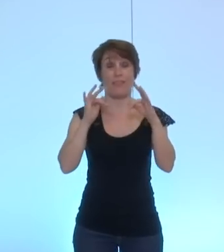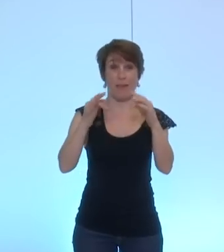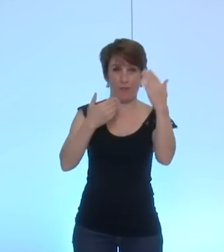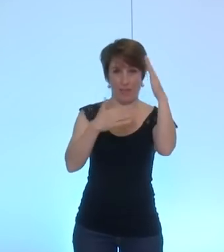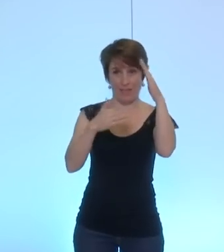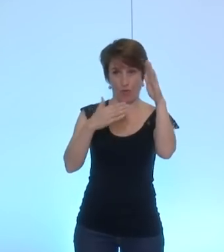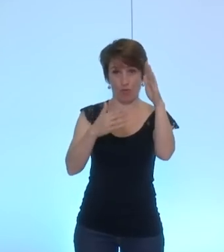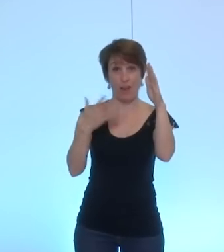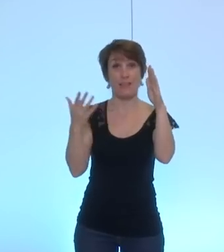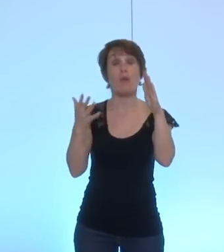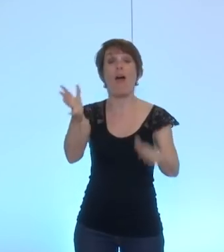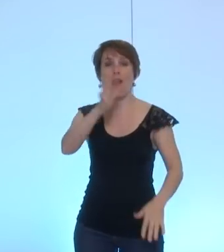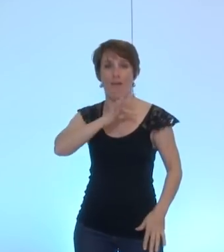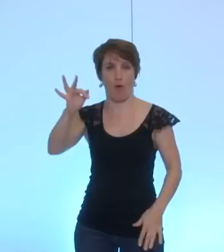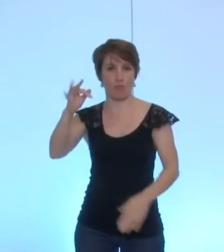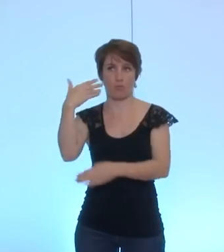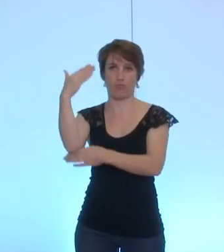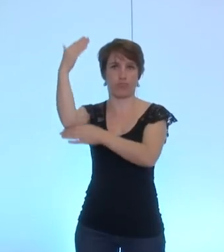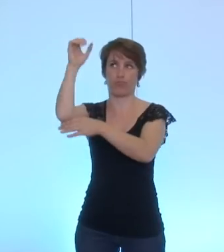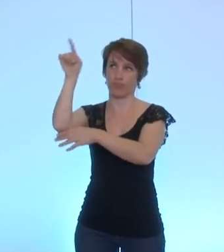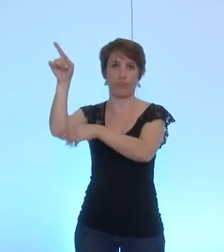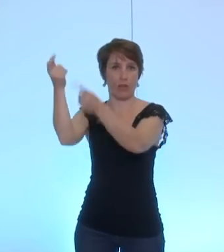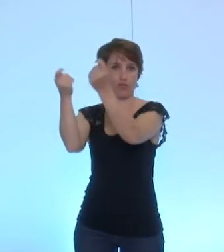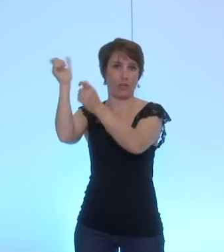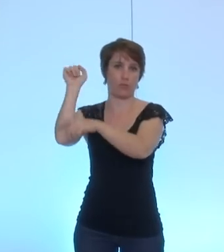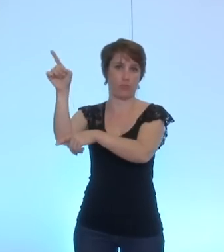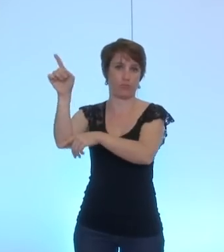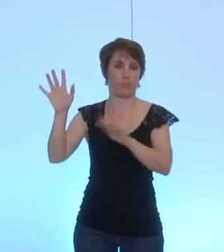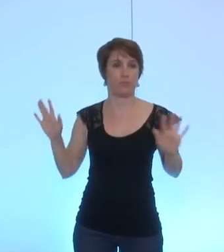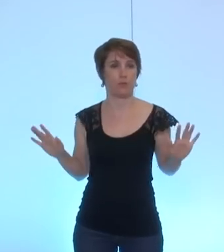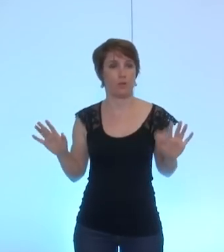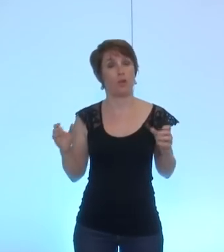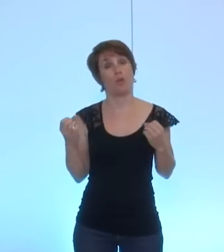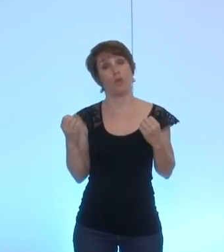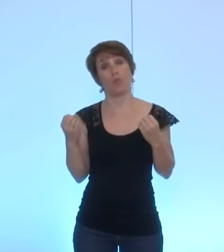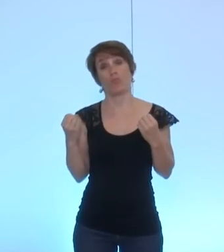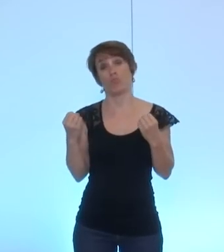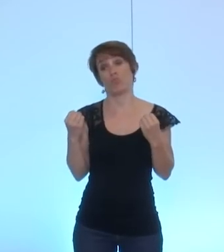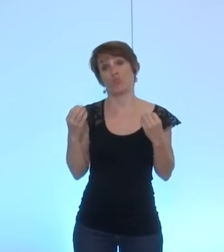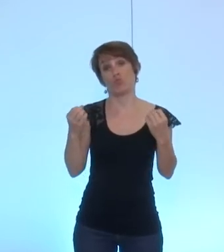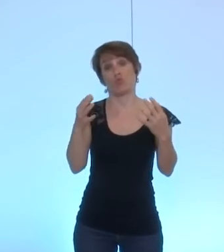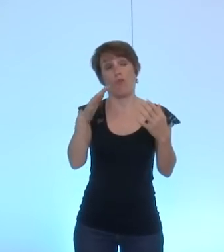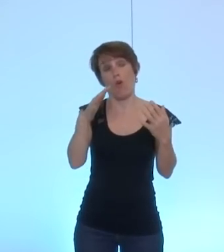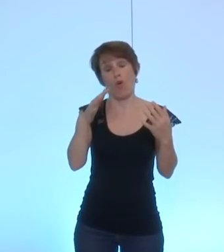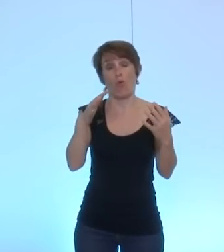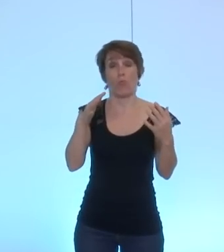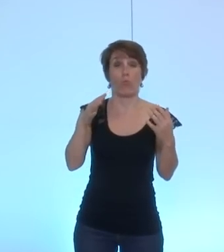celle de la France elle fait d'ailleurs souvent l'objet d'un consensus assez large